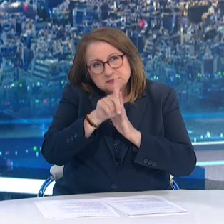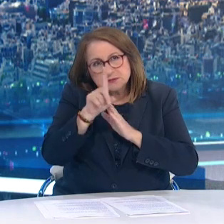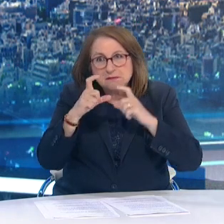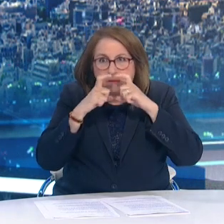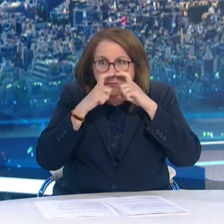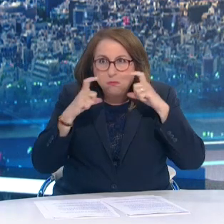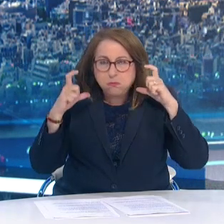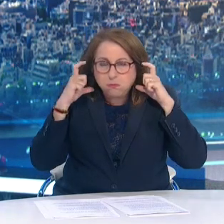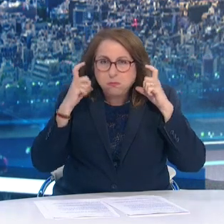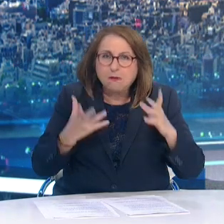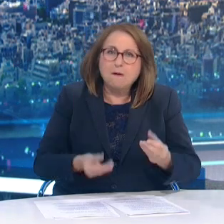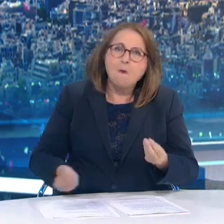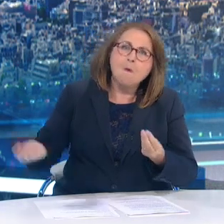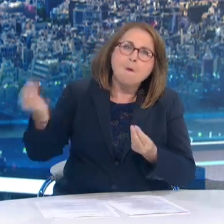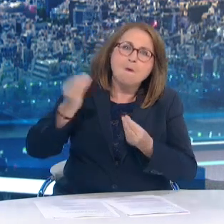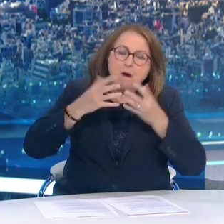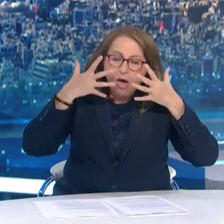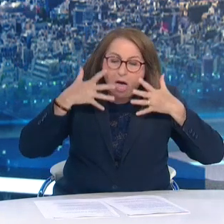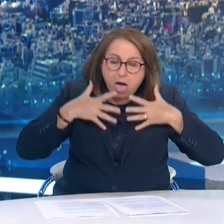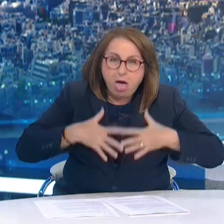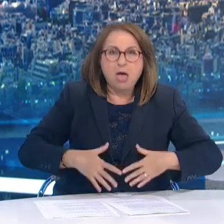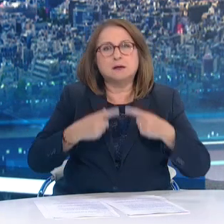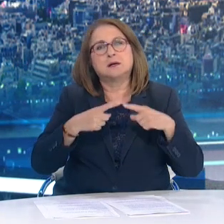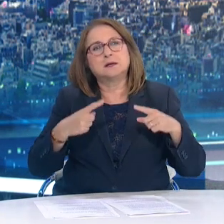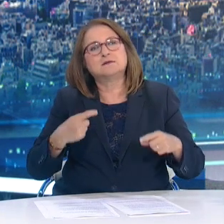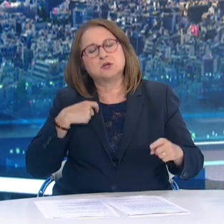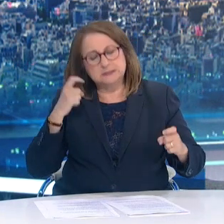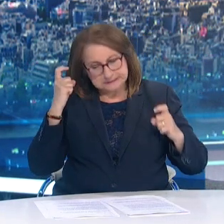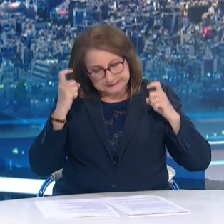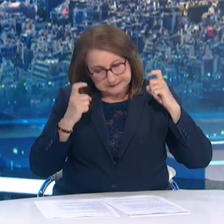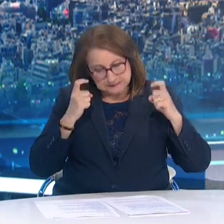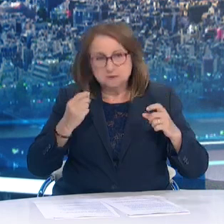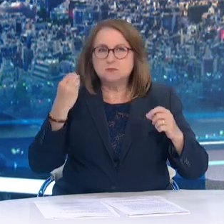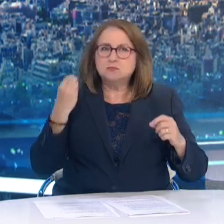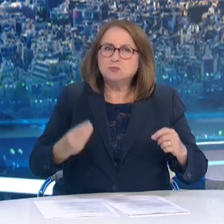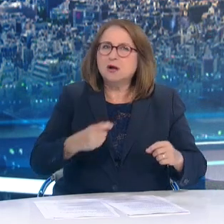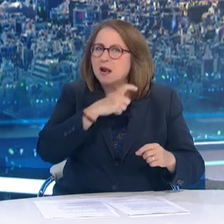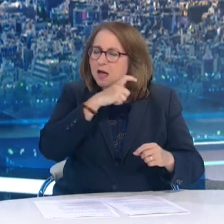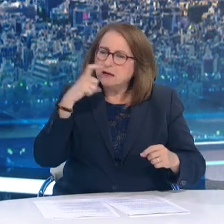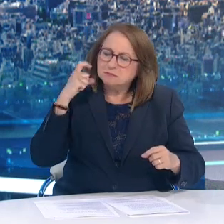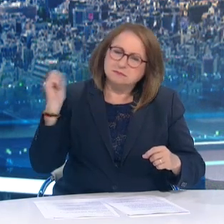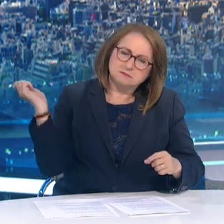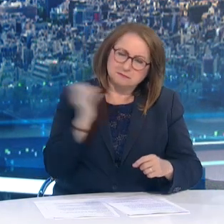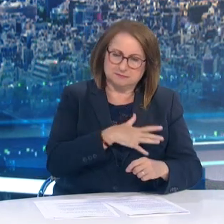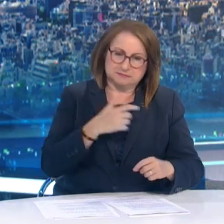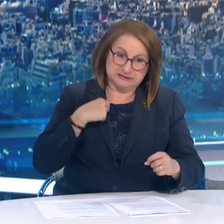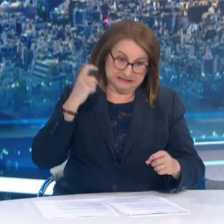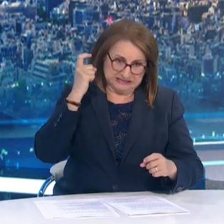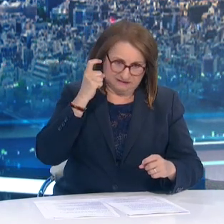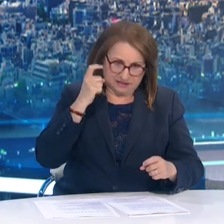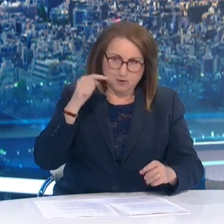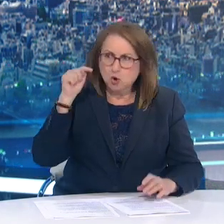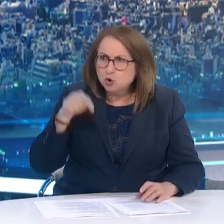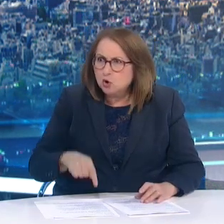πεζοδρόμιο. Τονίσαμε ότι με τα σημερινά επιδημιολογικά δεδομένα συστήλουμε τη διατήρηση της υποχρεωτικής χρήσης της